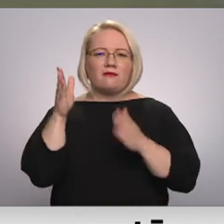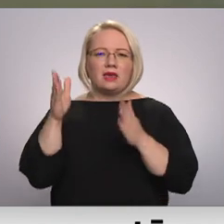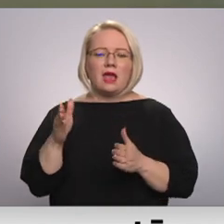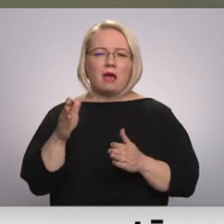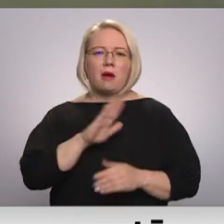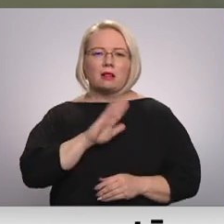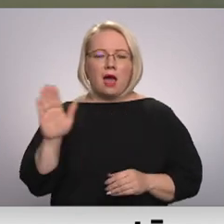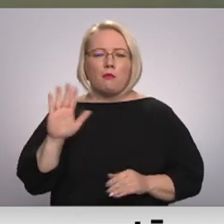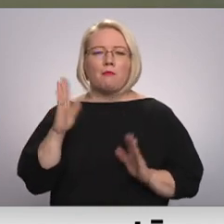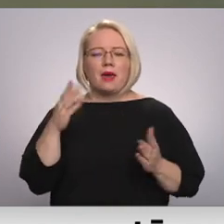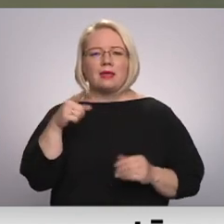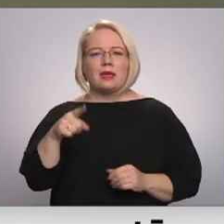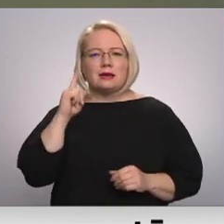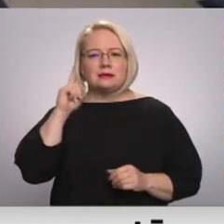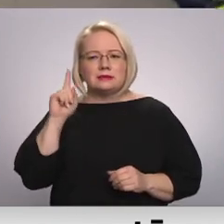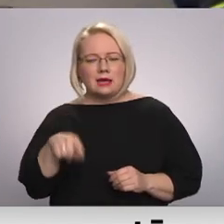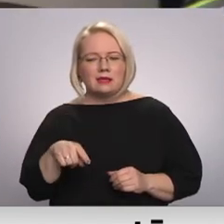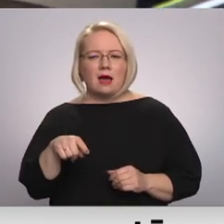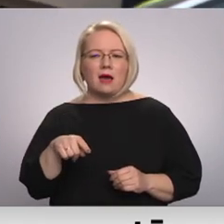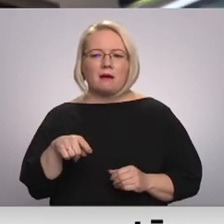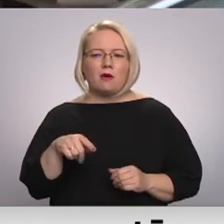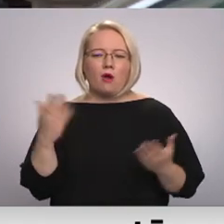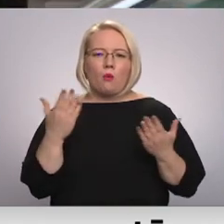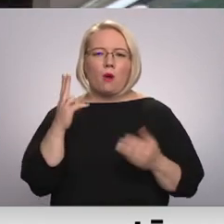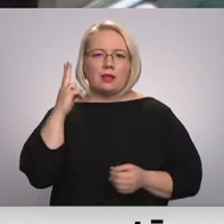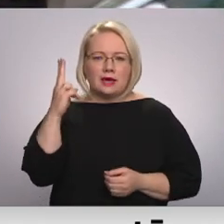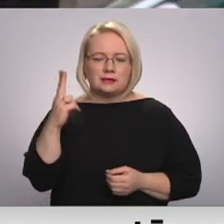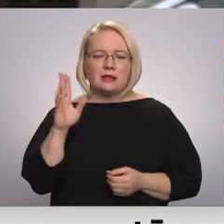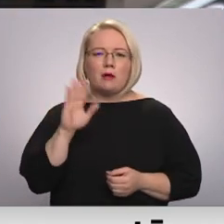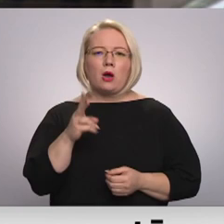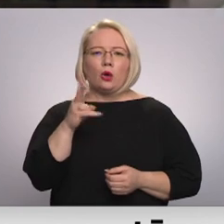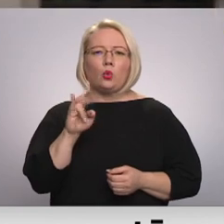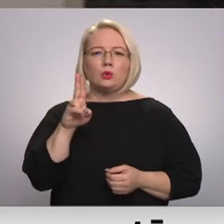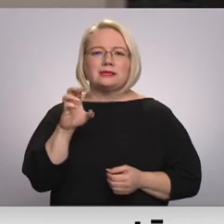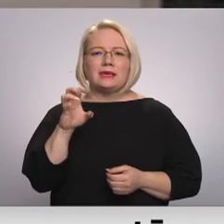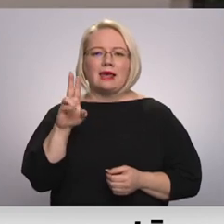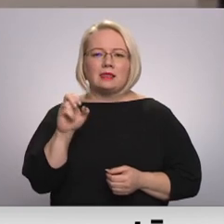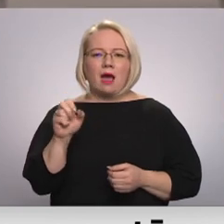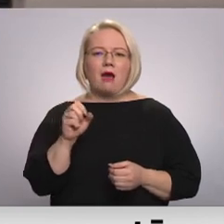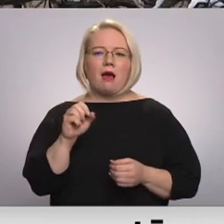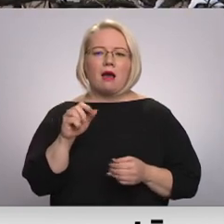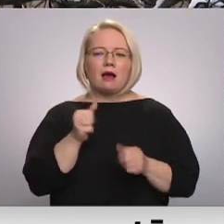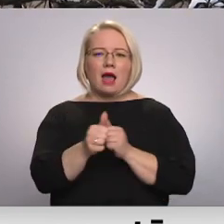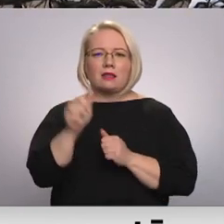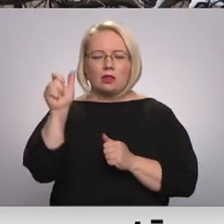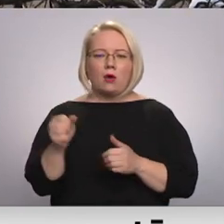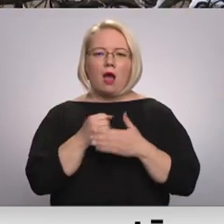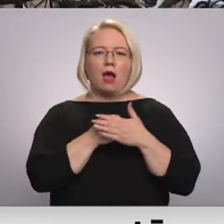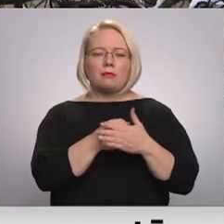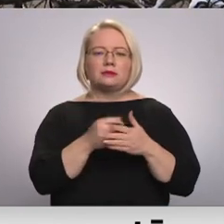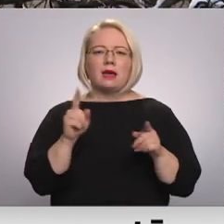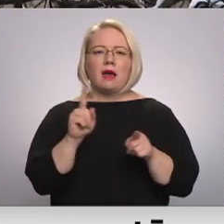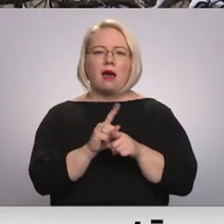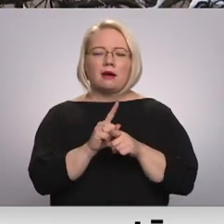liecina par zināmu mūkru kalvu. Par Kucinas kandidatūru balsoju arī attīstībai par frakciju, kur iepriekš nebija pautusi